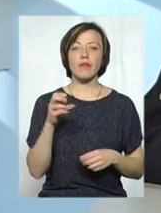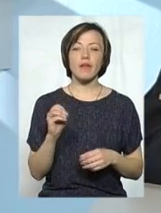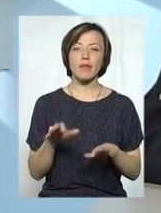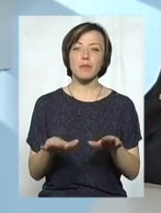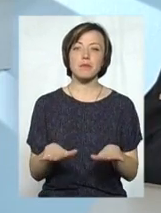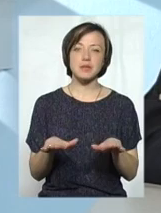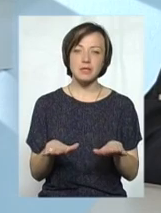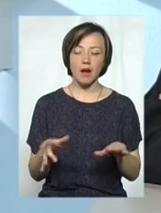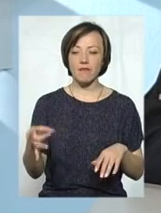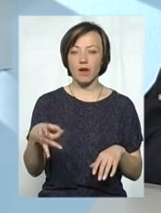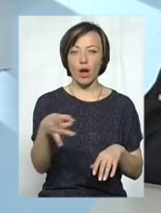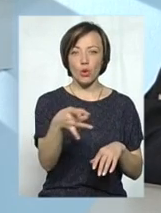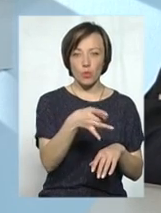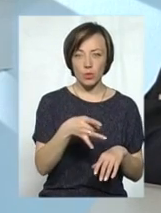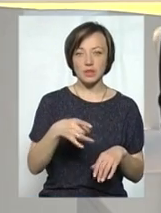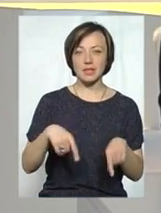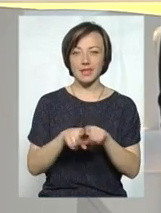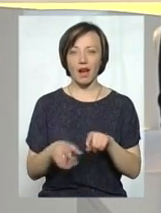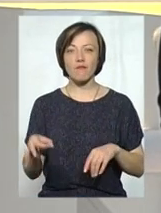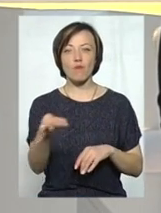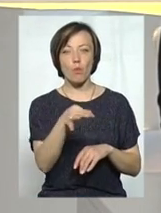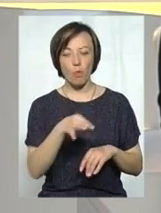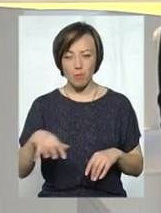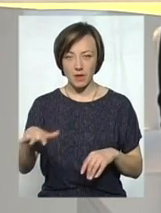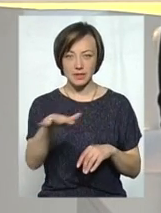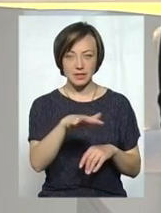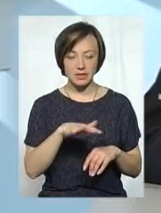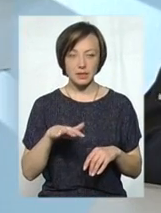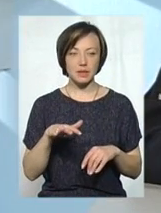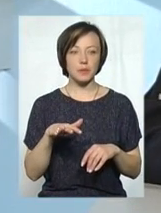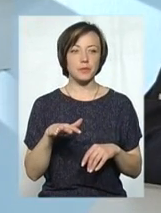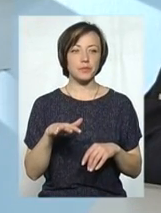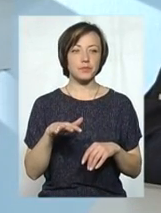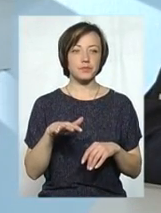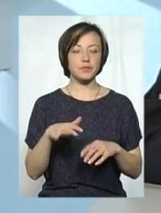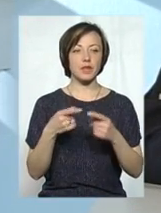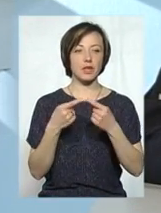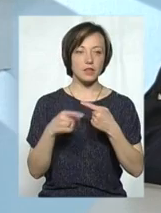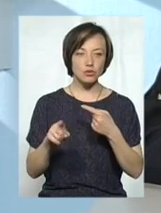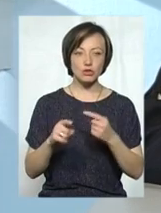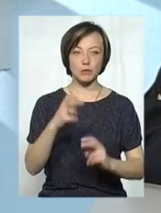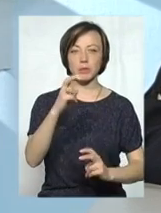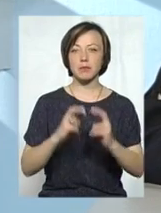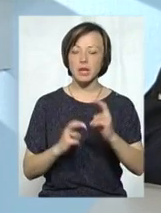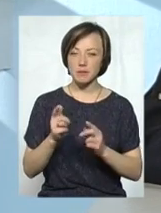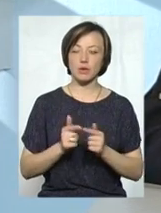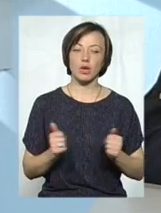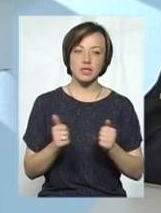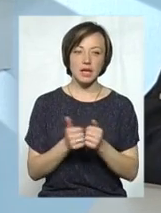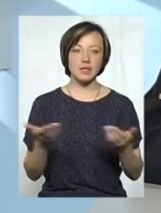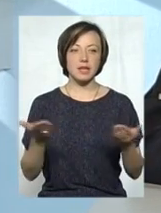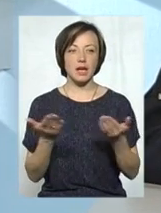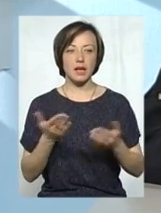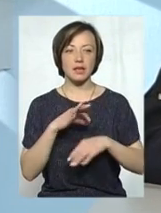місцях в районах, так і на території області, можна так наголосити, і в інших підприємствах, організаціях, які